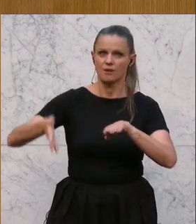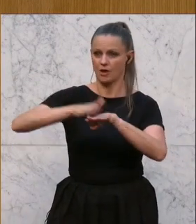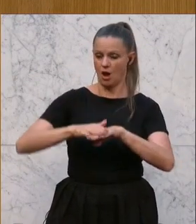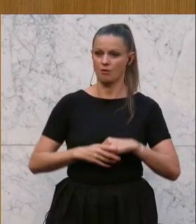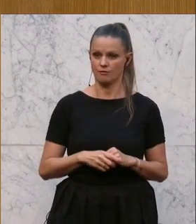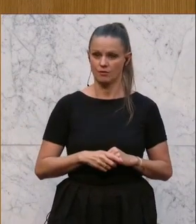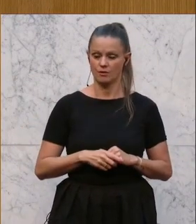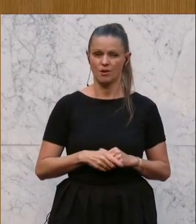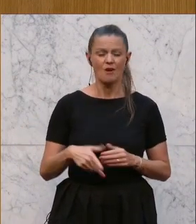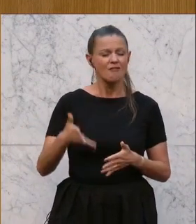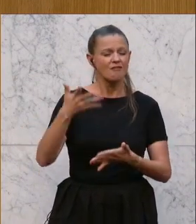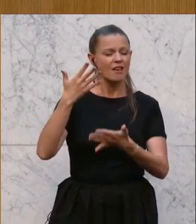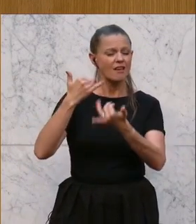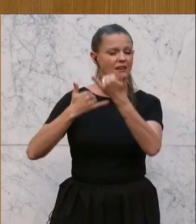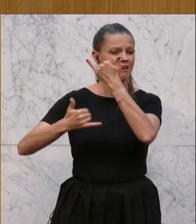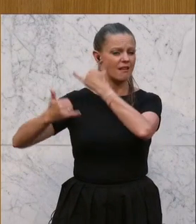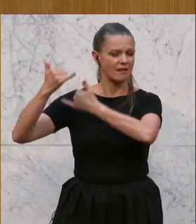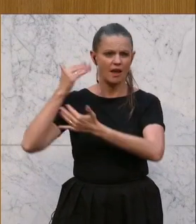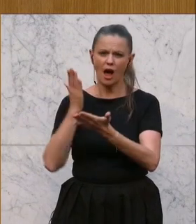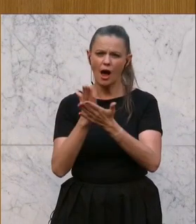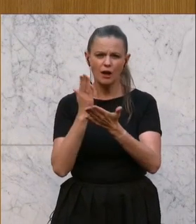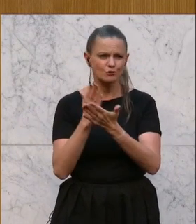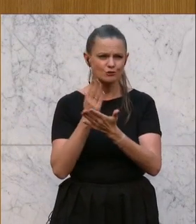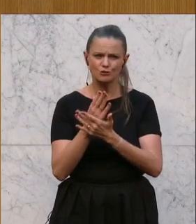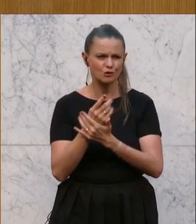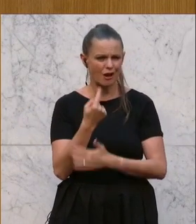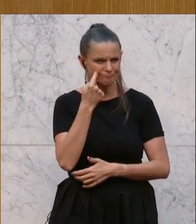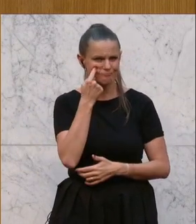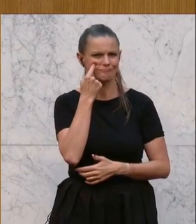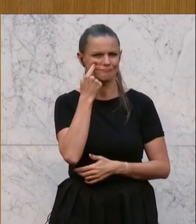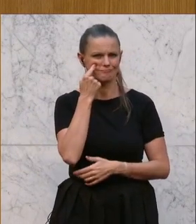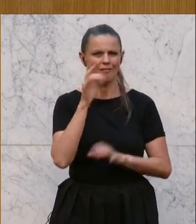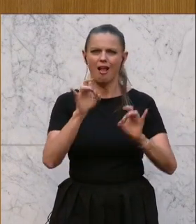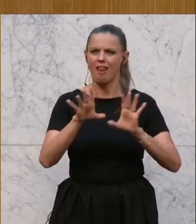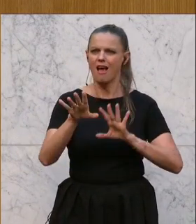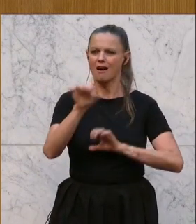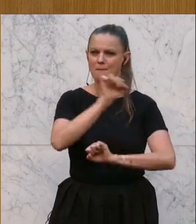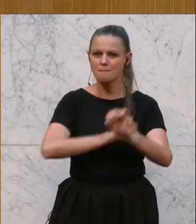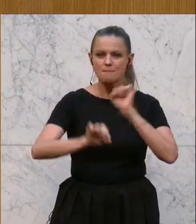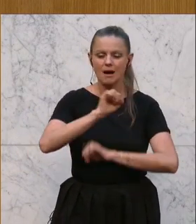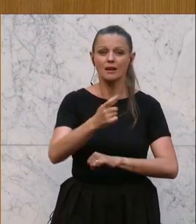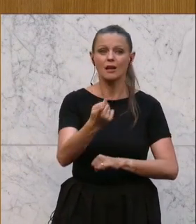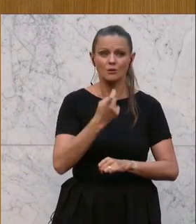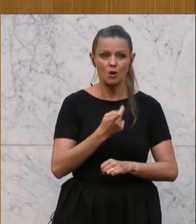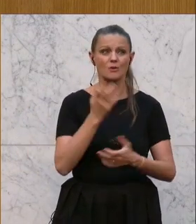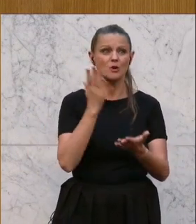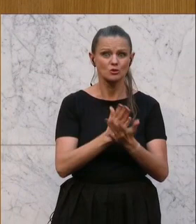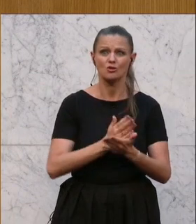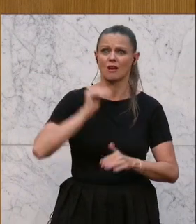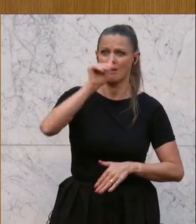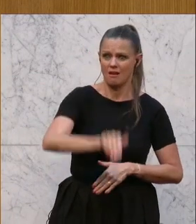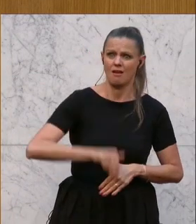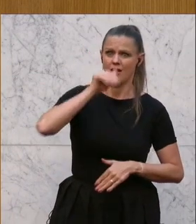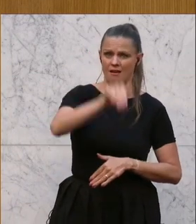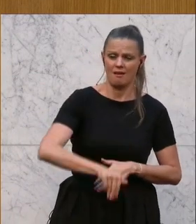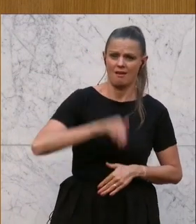hat sich vor vielen, vielen Jahren abgezeichnet, dass dieser Lehrermangel eintreten wird. Und wir haben das vor vielen Jahren auch schon immer wieder gesagt. waren